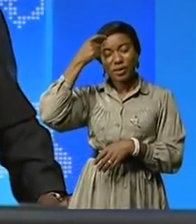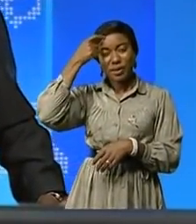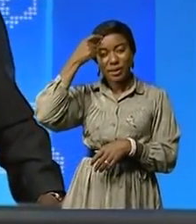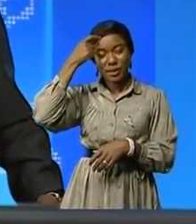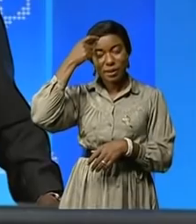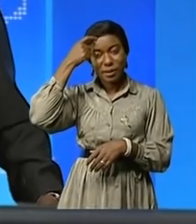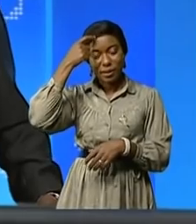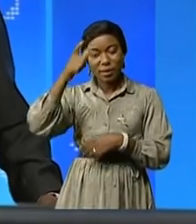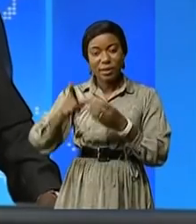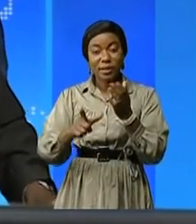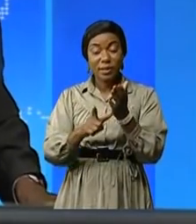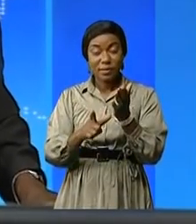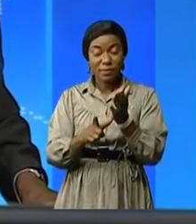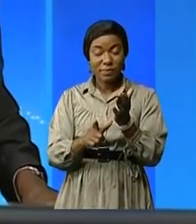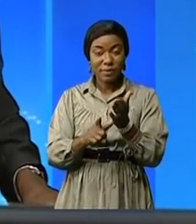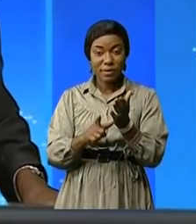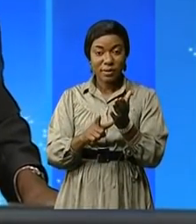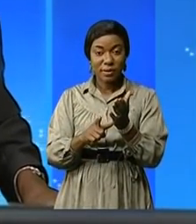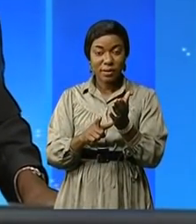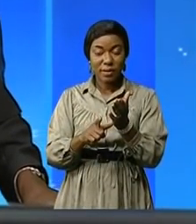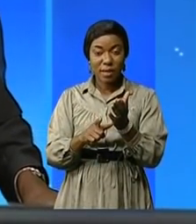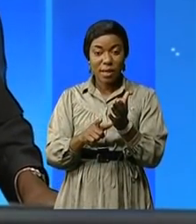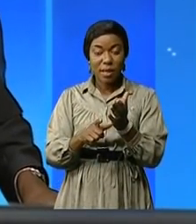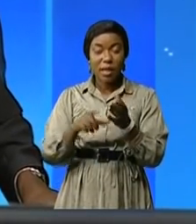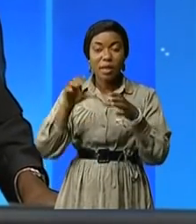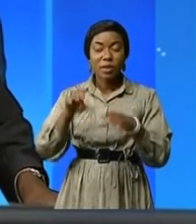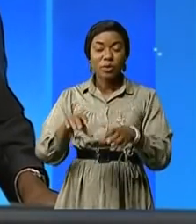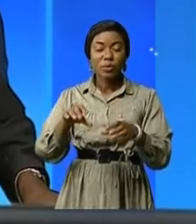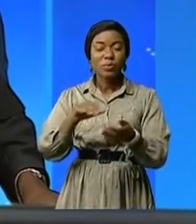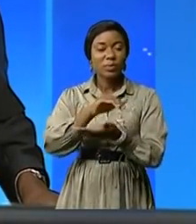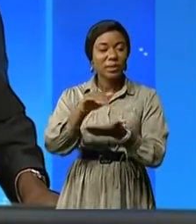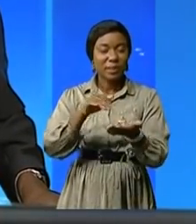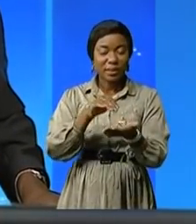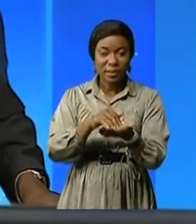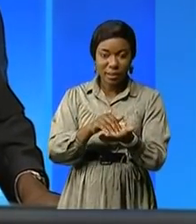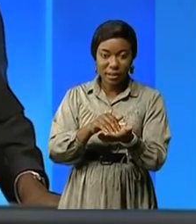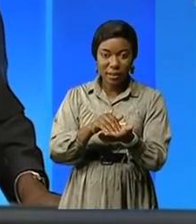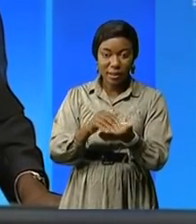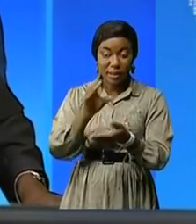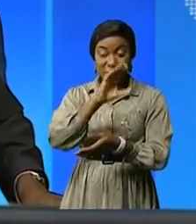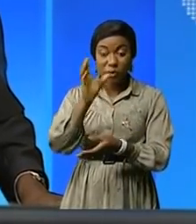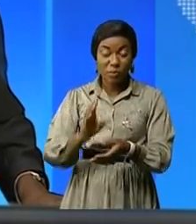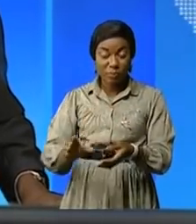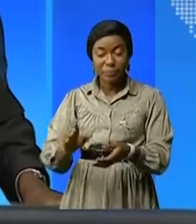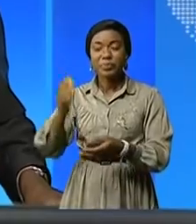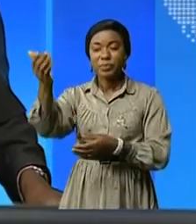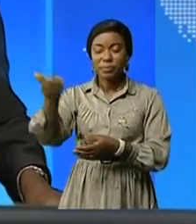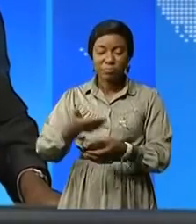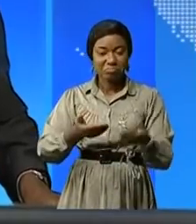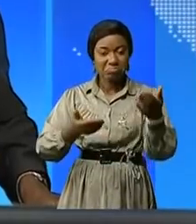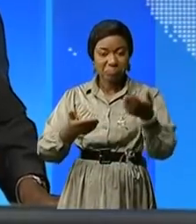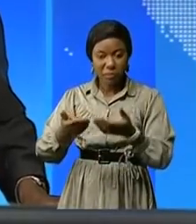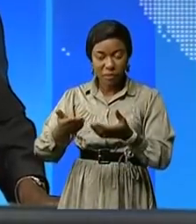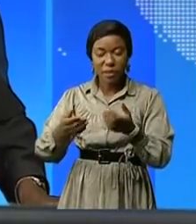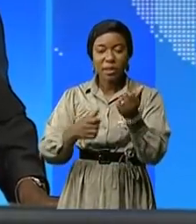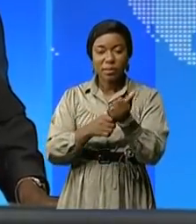la province du Congo central s'est entretenu avec l'échangeur de monnaie appelé communement cambiste victime des assassinats et